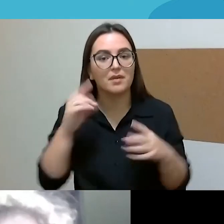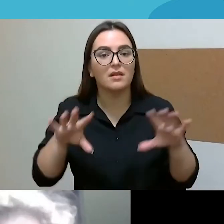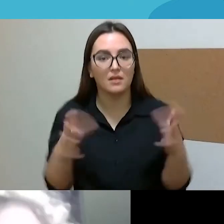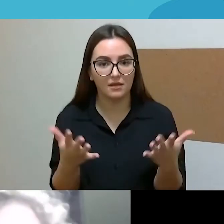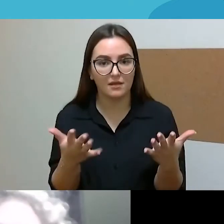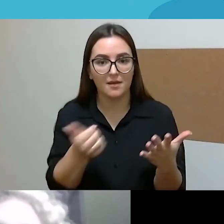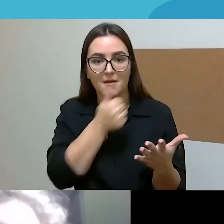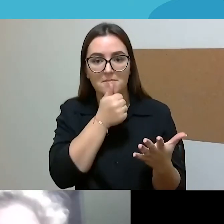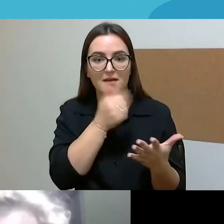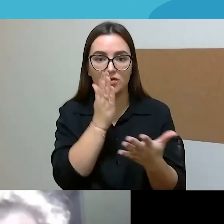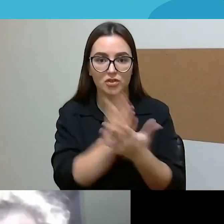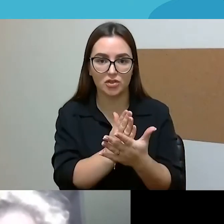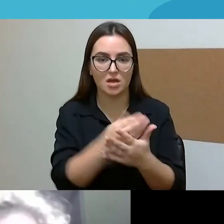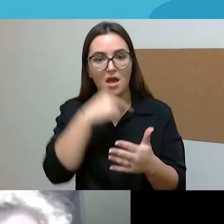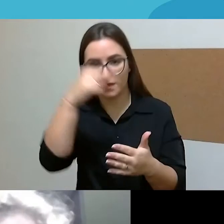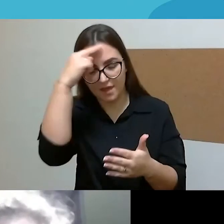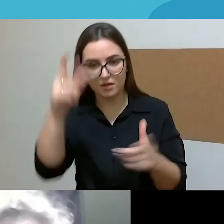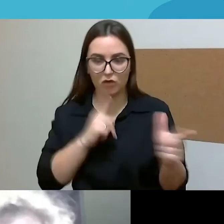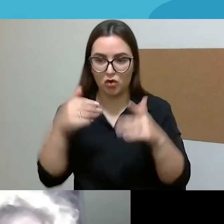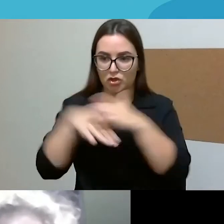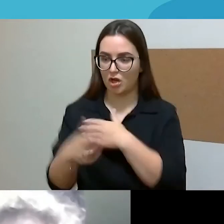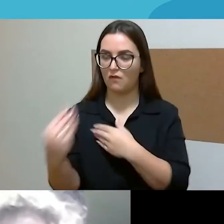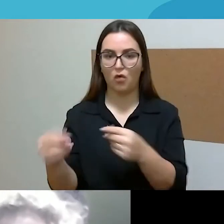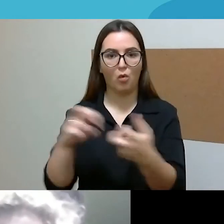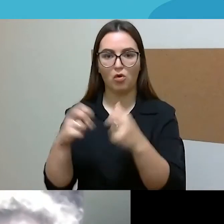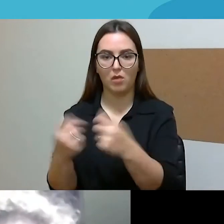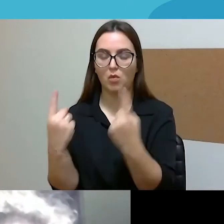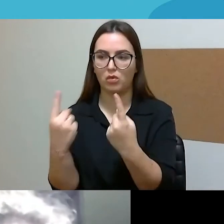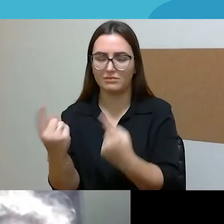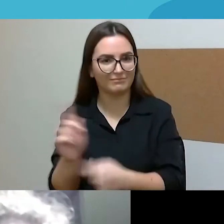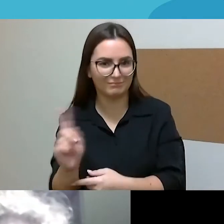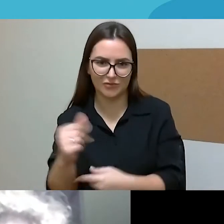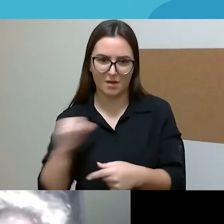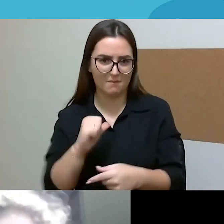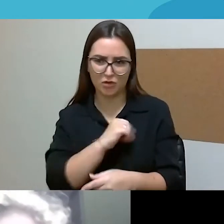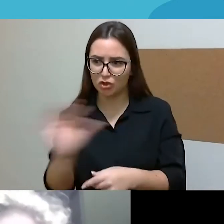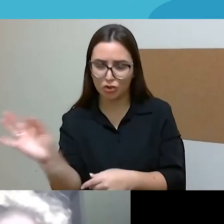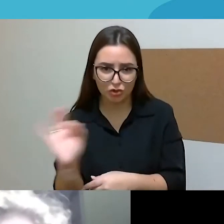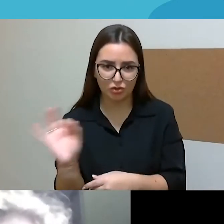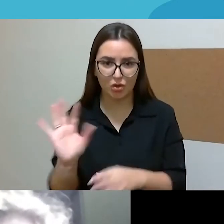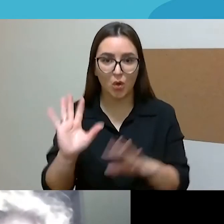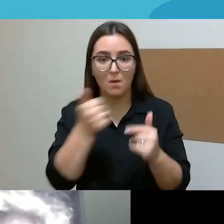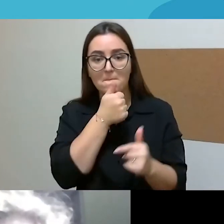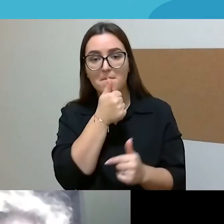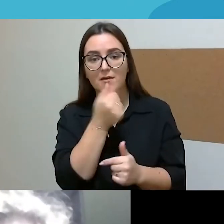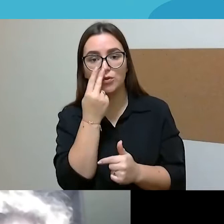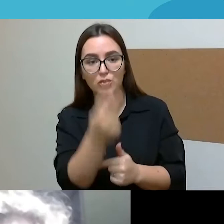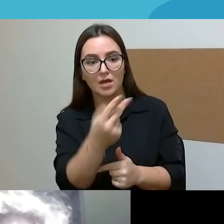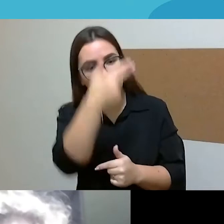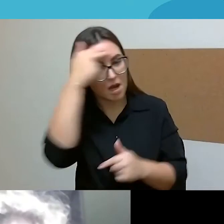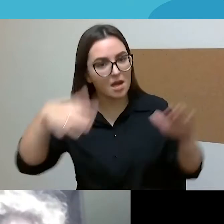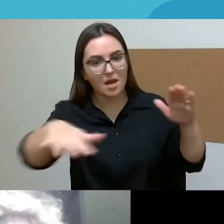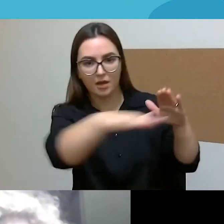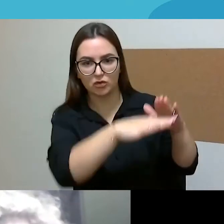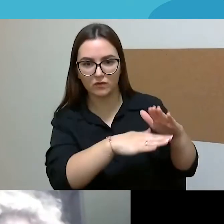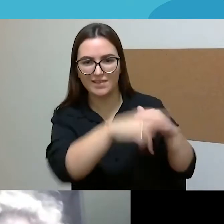dar, kad tai jau tai nėra problema, ta prasme, kad yra kaip savai mes suprantamos dalykas, bet jeigu mes žiūrėtumėme bendrai Lietuvos statistiką,